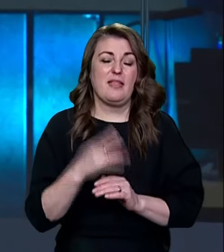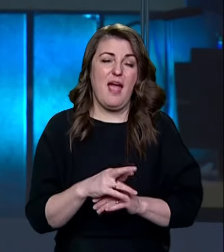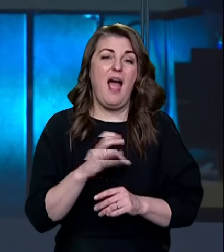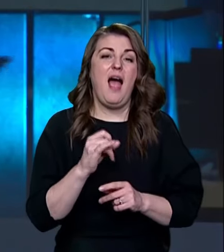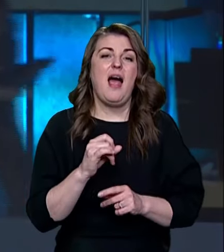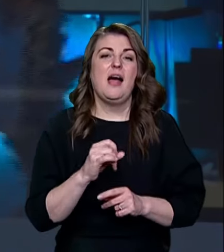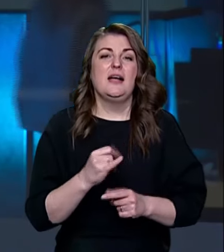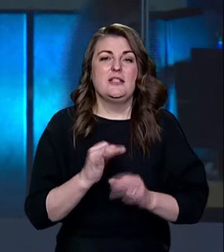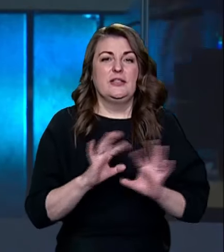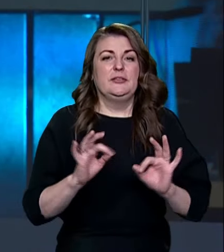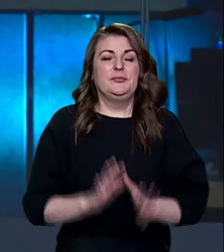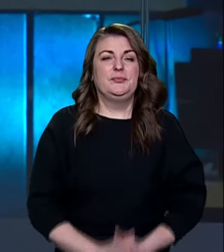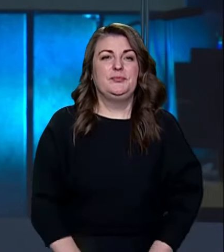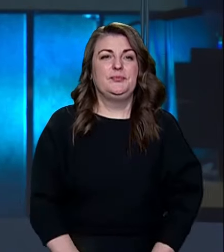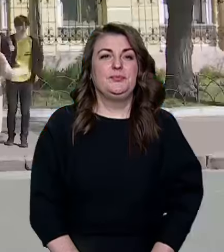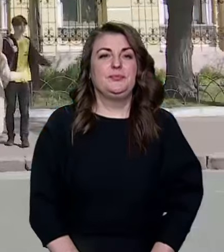Анна Самара докладніше.